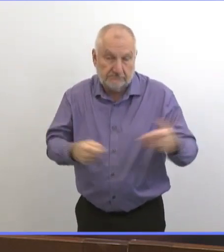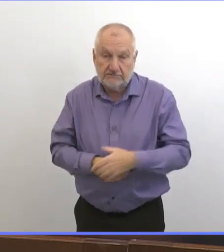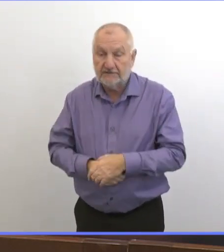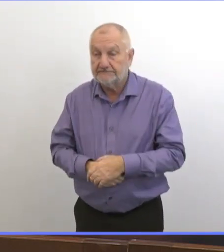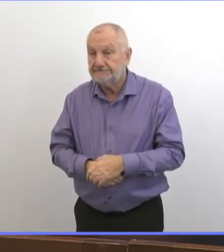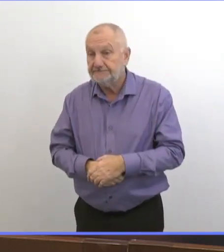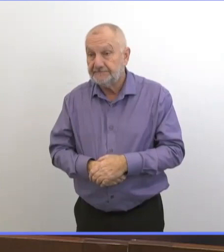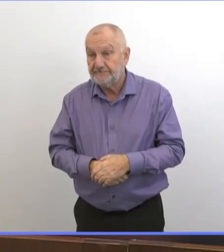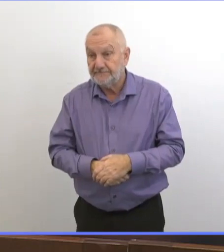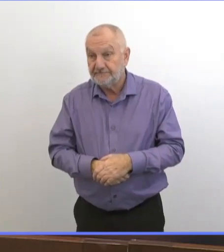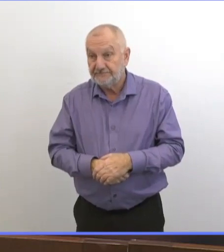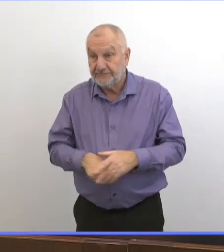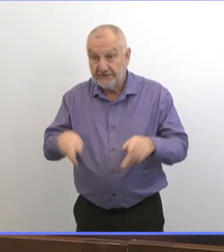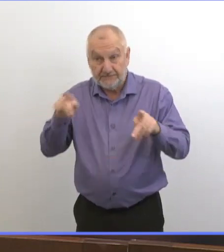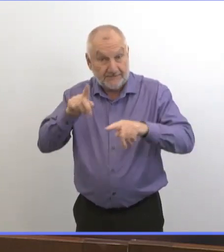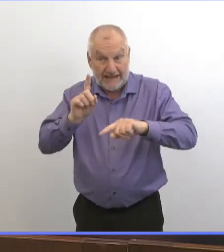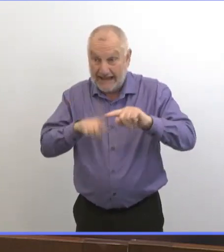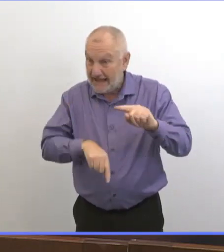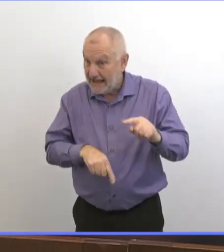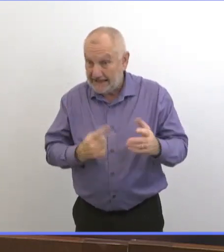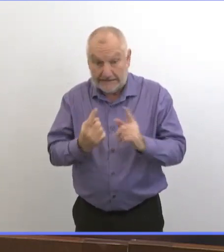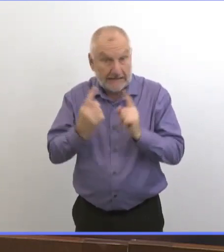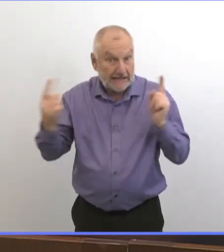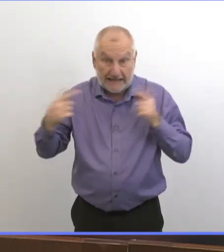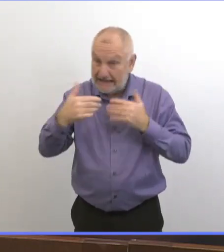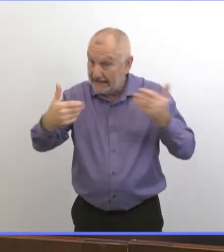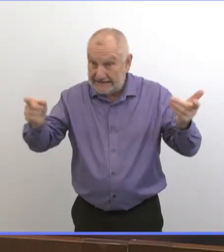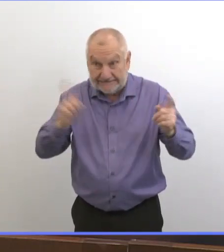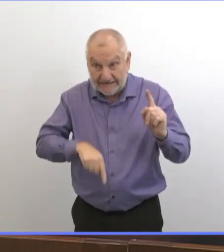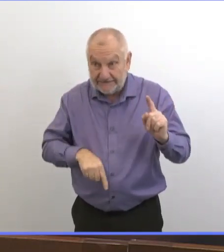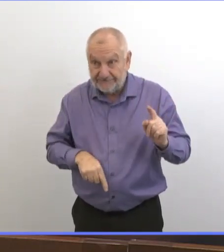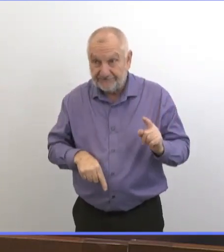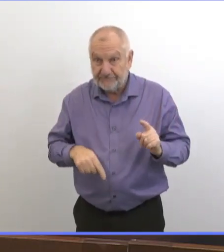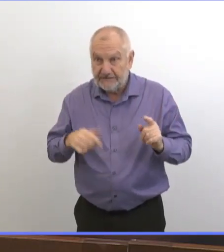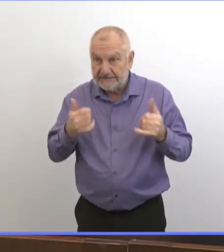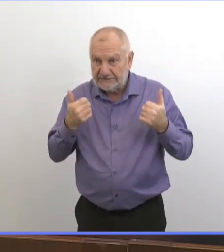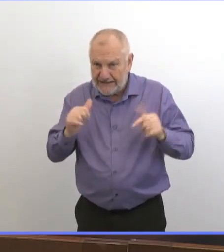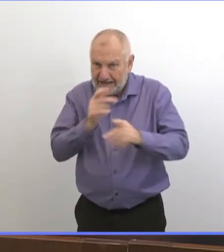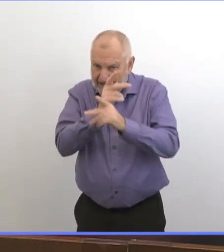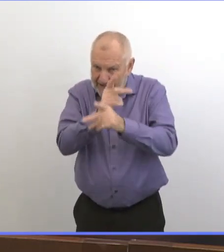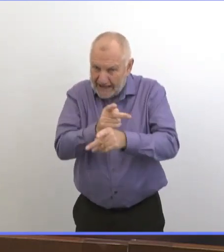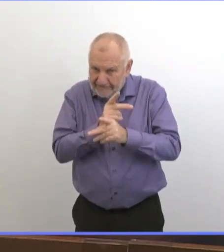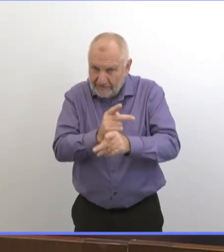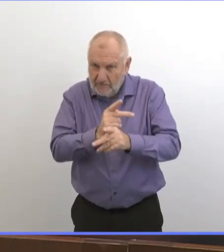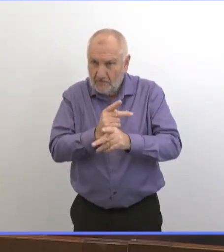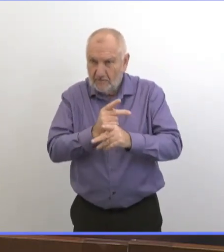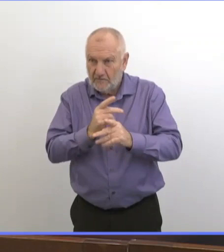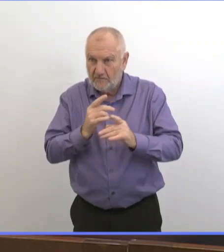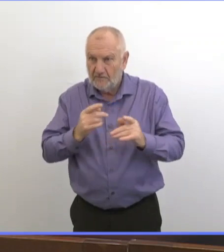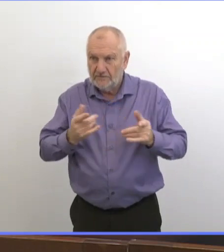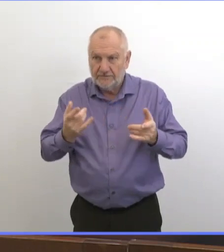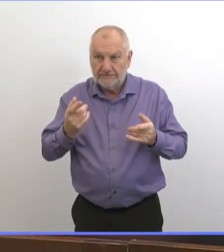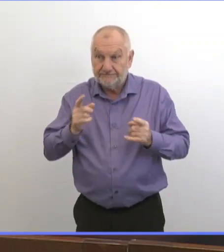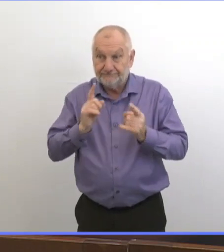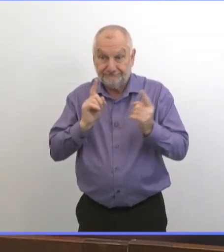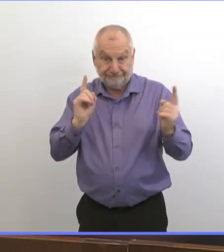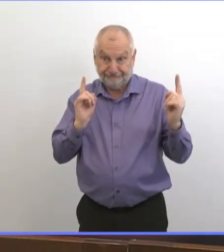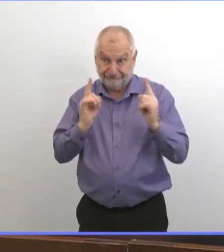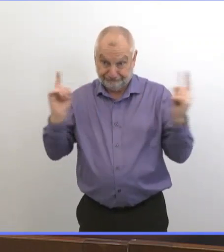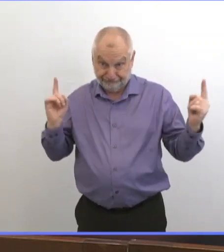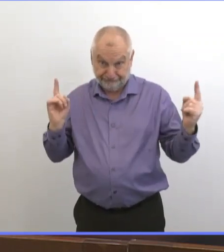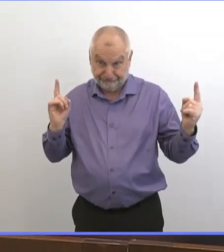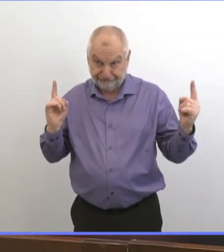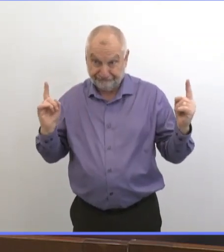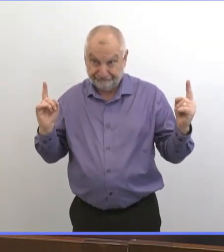pas, peuvent minimiser les risques quand même, et peuvent n'avoir qu'une seule